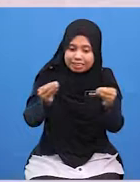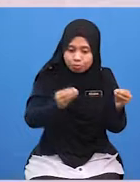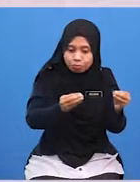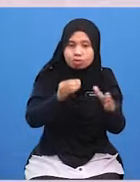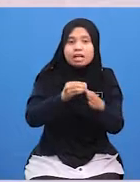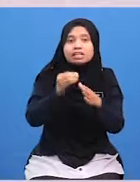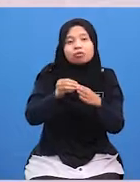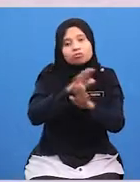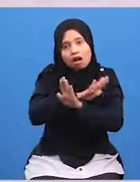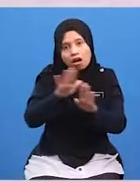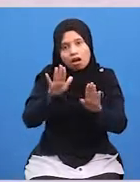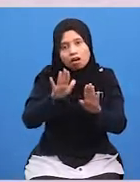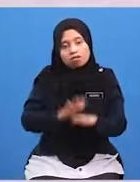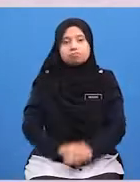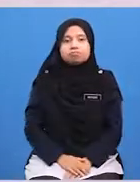tidak